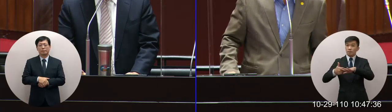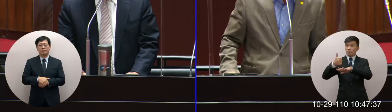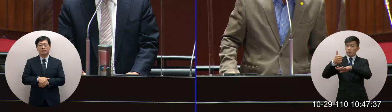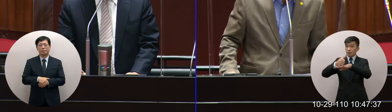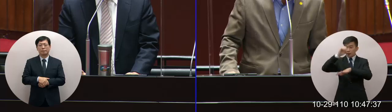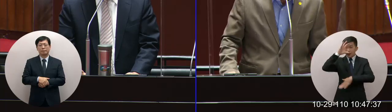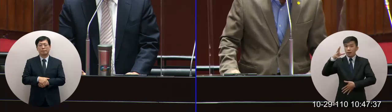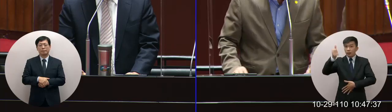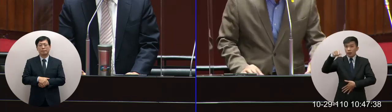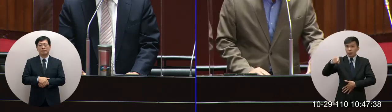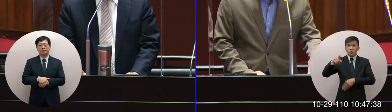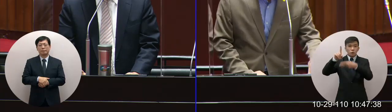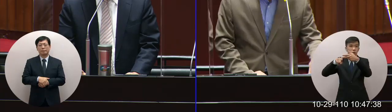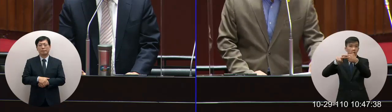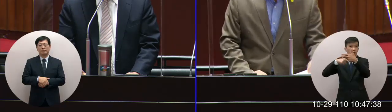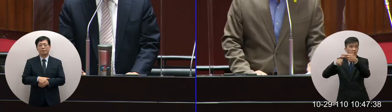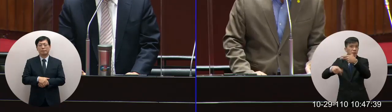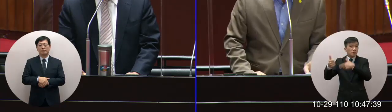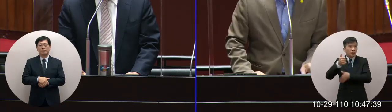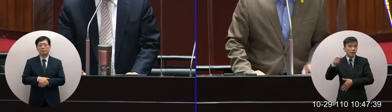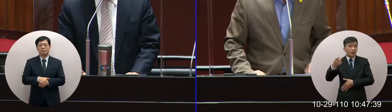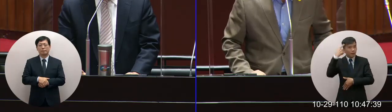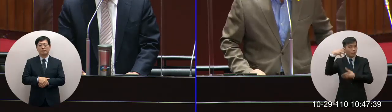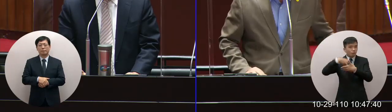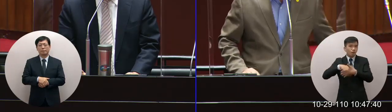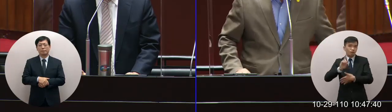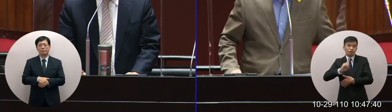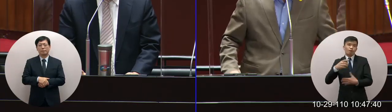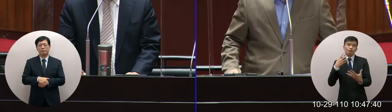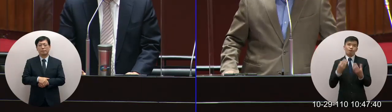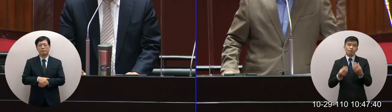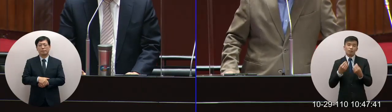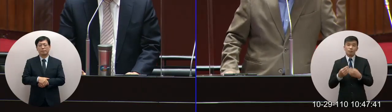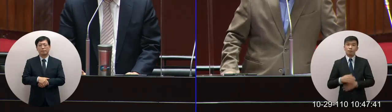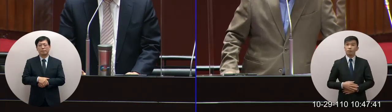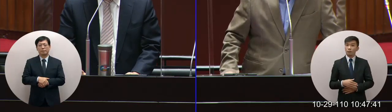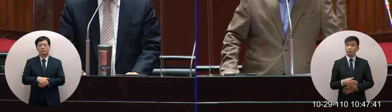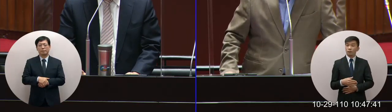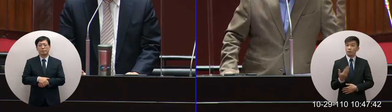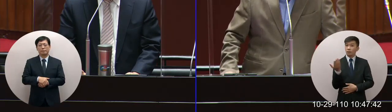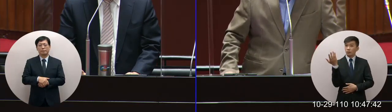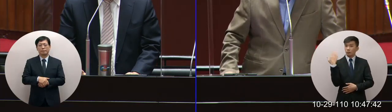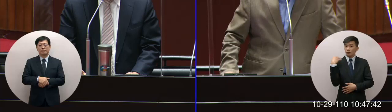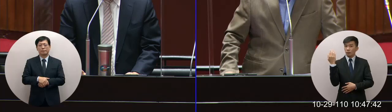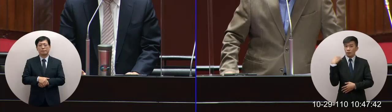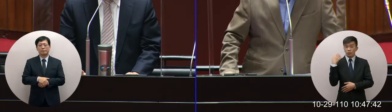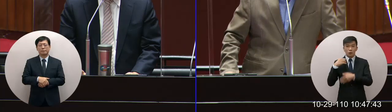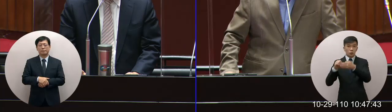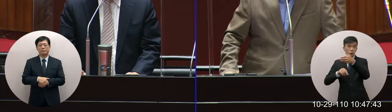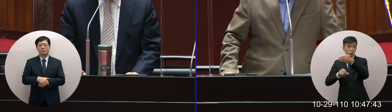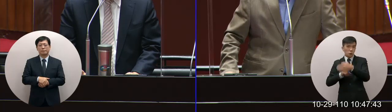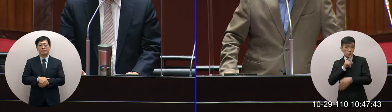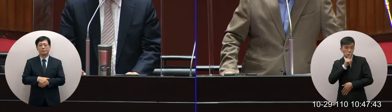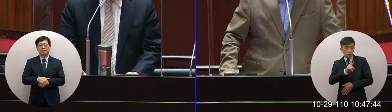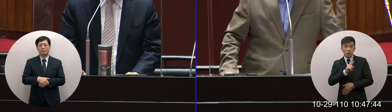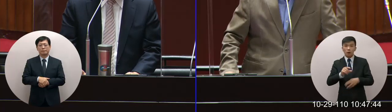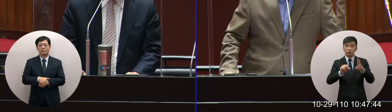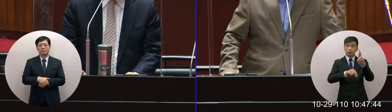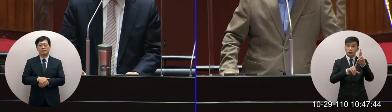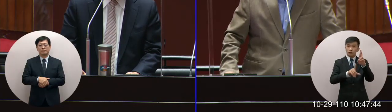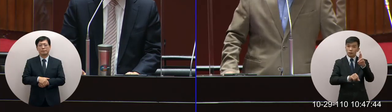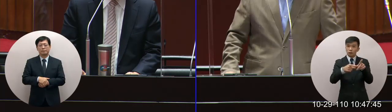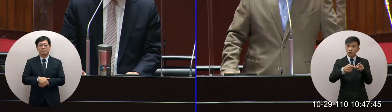我真的是無法理解他在上個月他講說說我們十二月要進行的這個公投